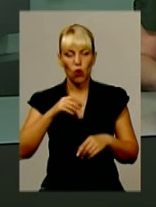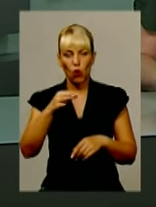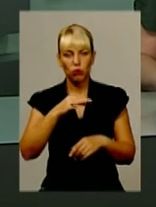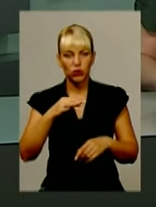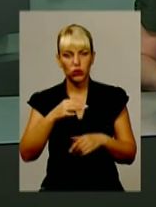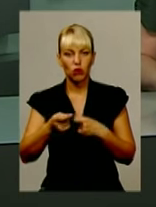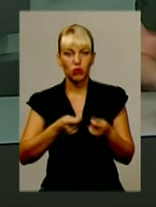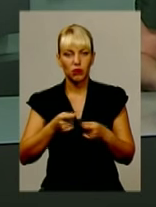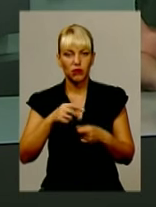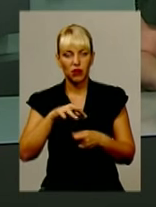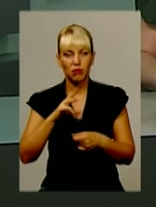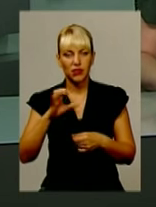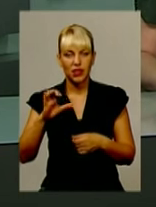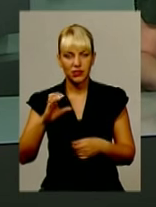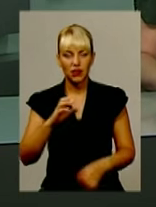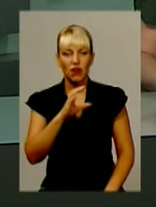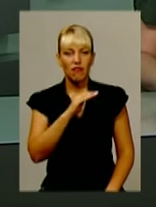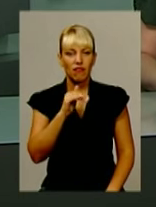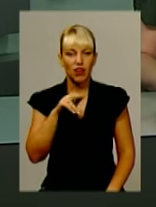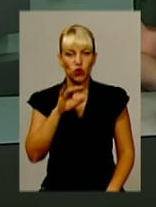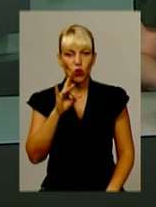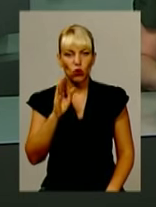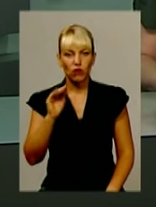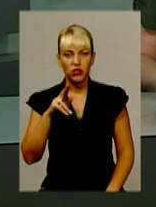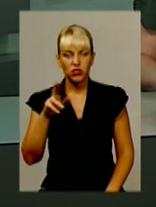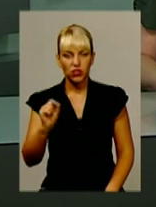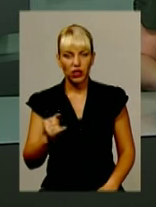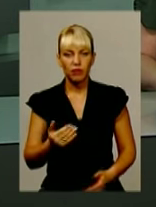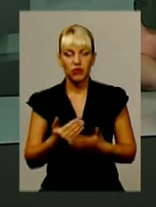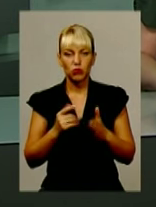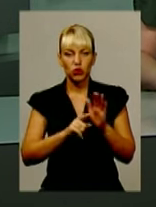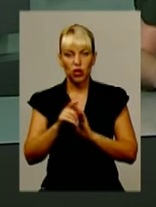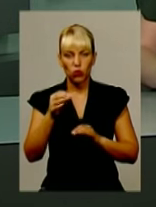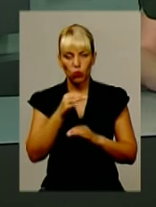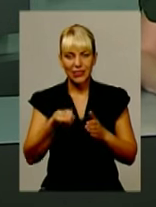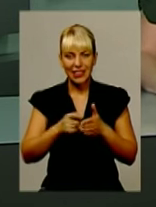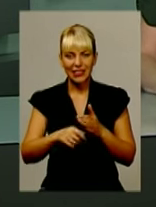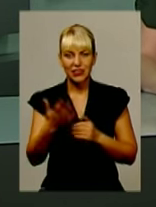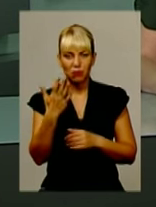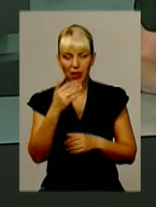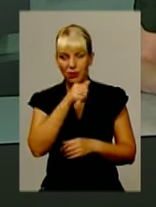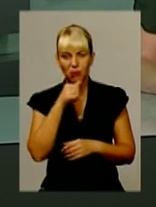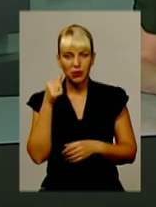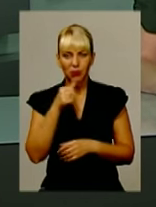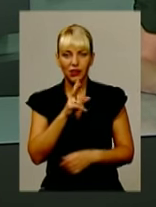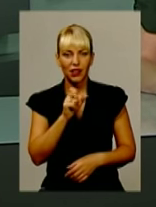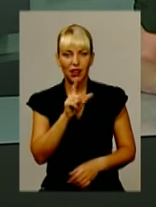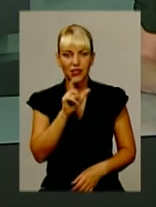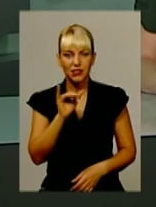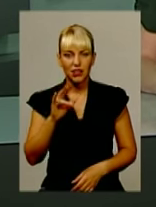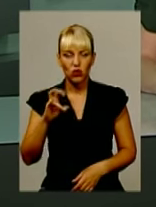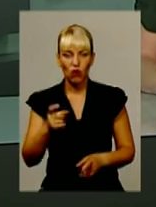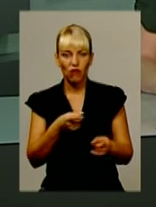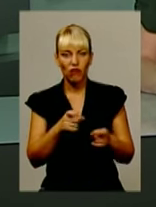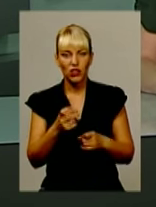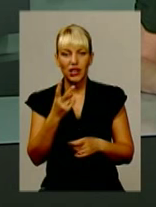Олександра Федоровича. Від початку року в області закрито 5 підпільних казино – 3 в Хмельницькому, решта в Кам'янці-Подільському. Вилучено